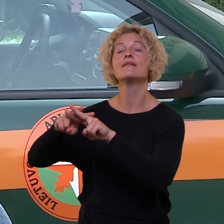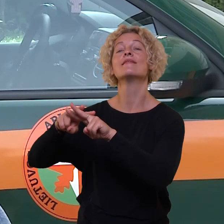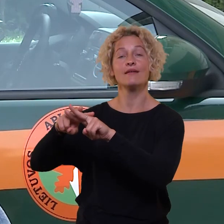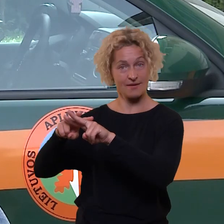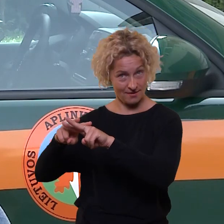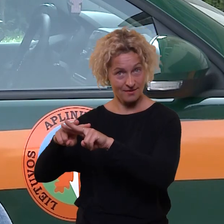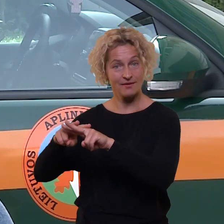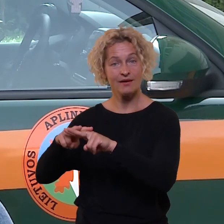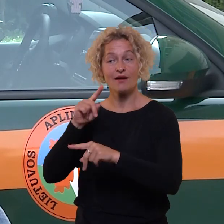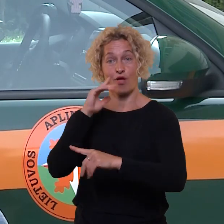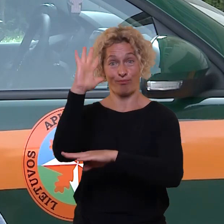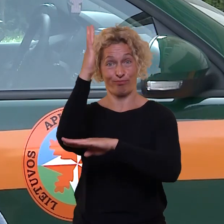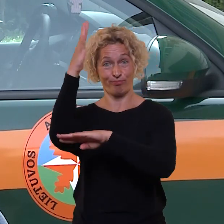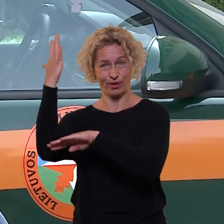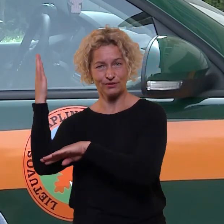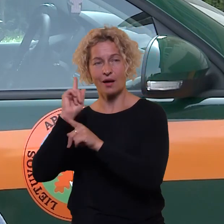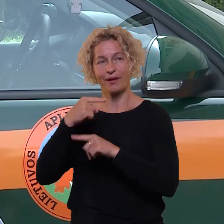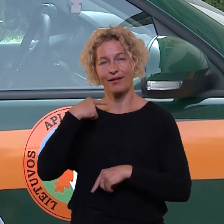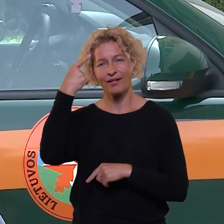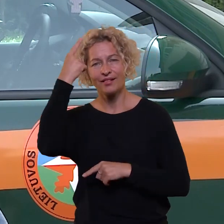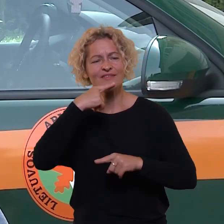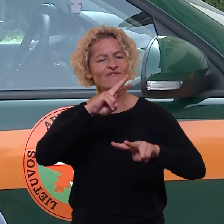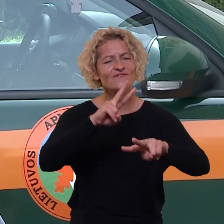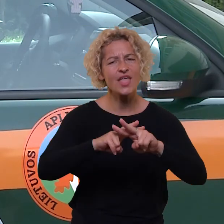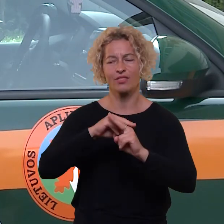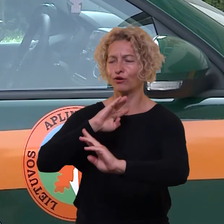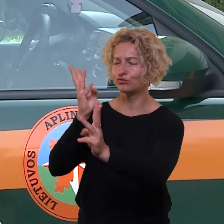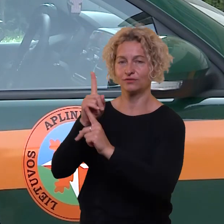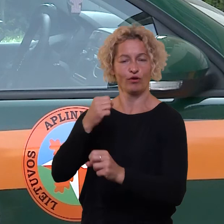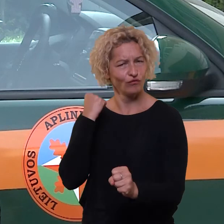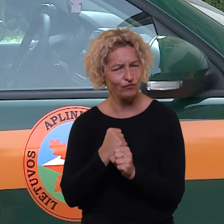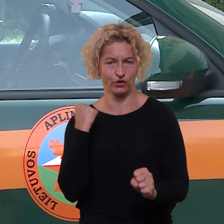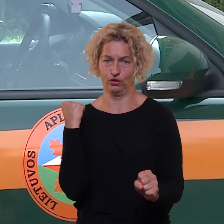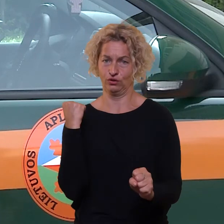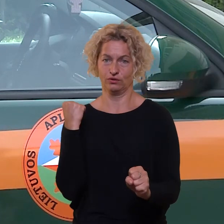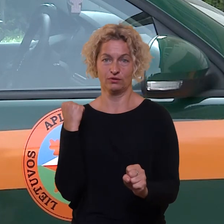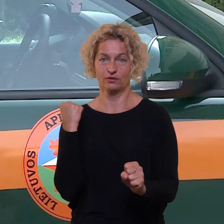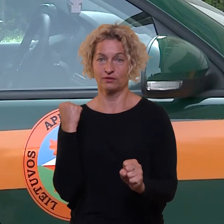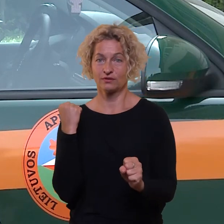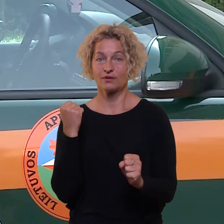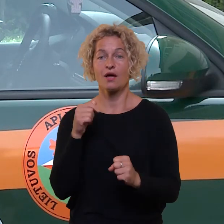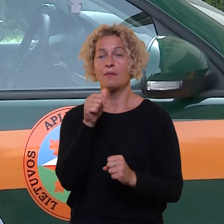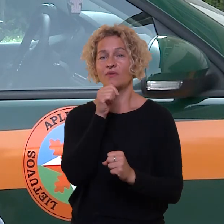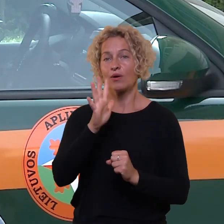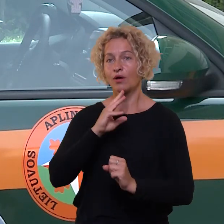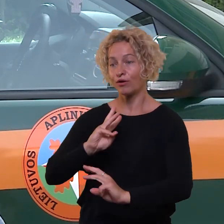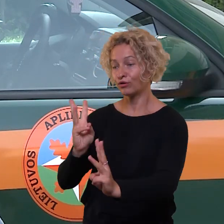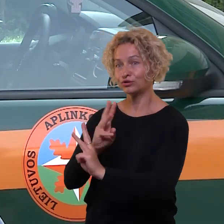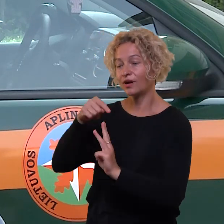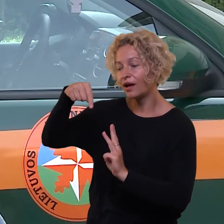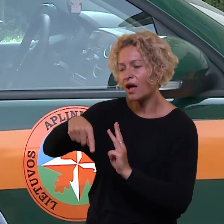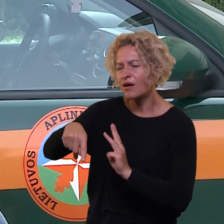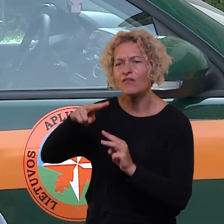Miškose laužų nenurodytos tose vietose kūrenti negalima, draudžiama. Kūras naudojamas